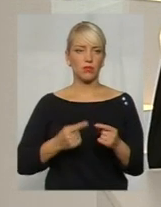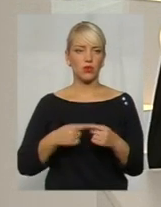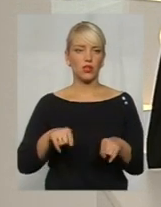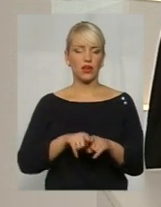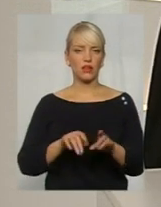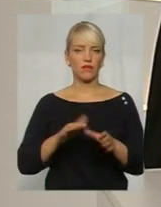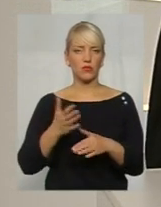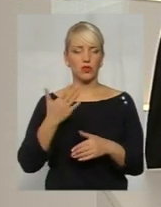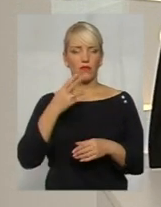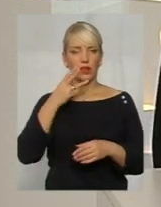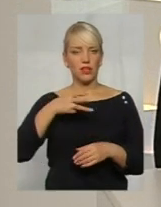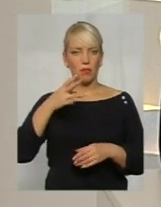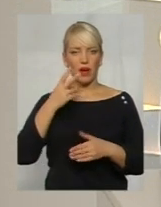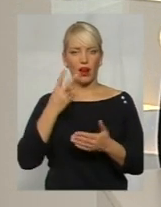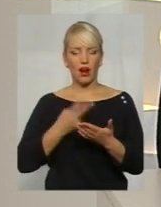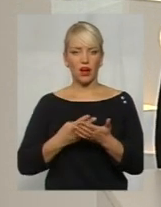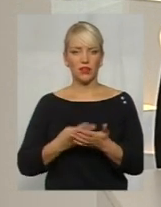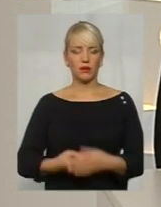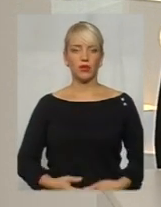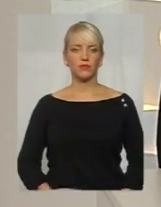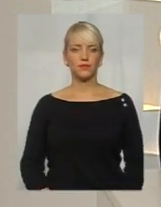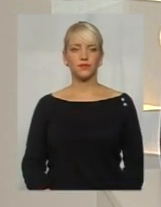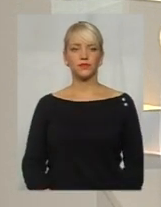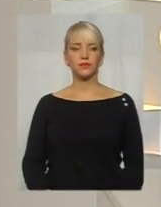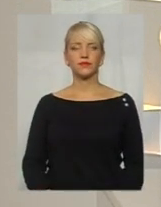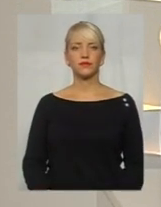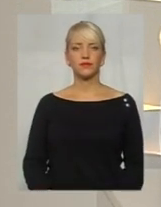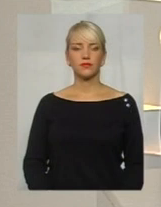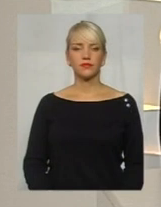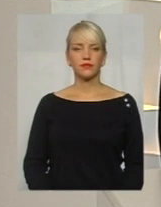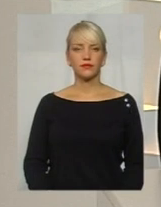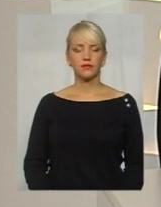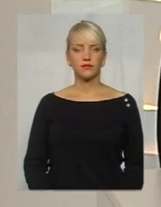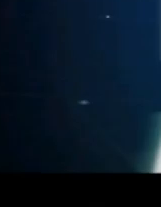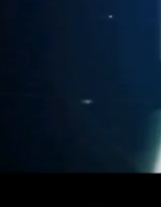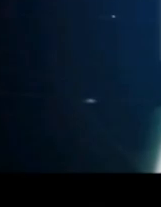випадок, давайте його переглянемо, потім детальніше розберемося в цій ситуації. Прошу.